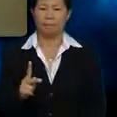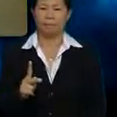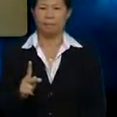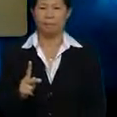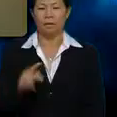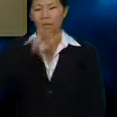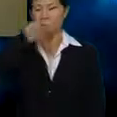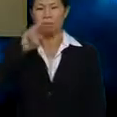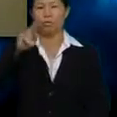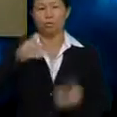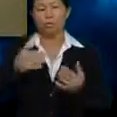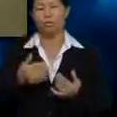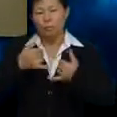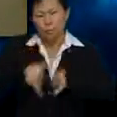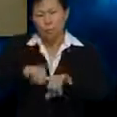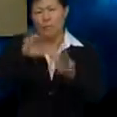Juliam masih beruntung